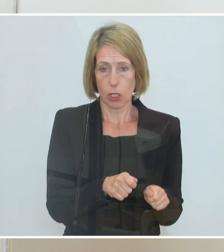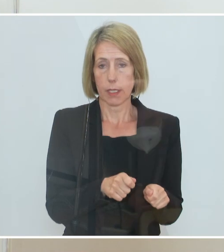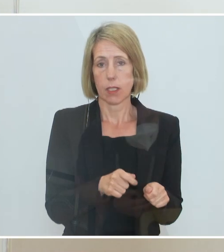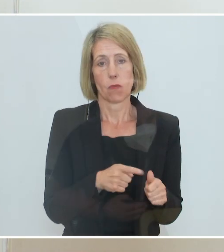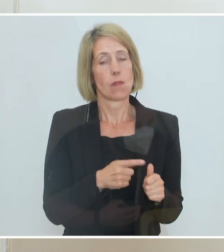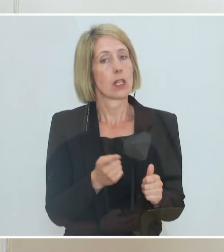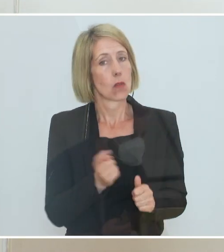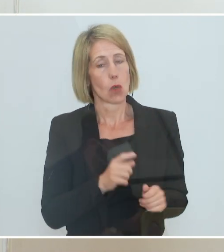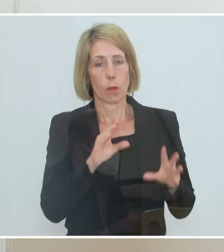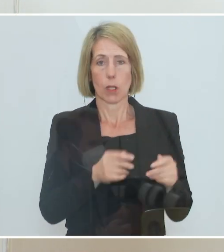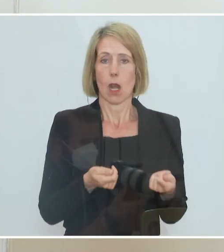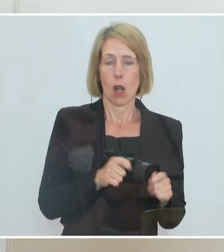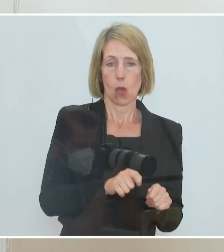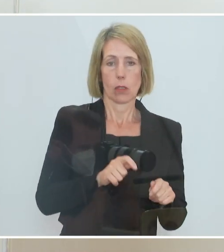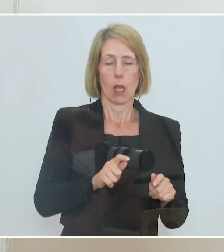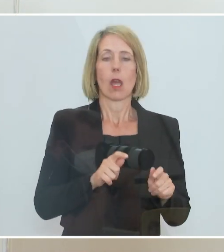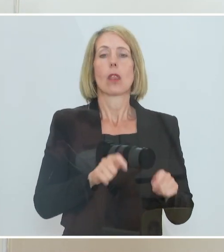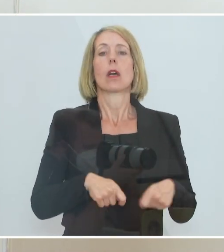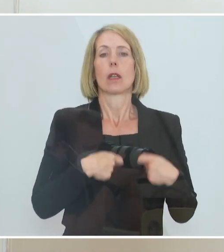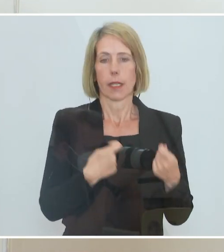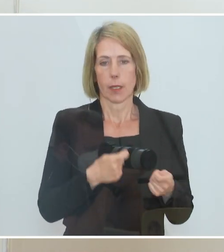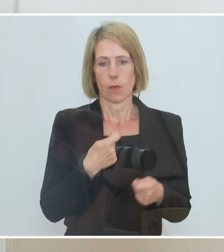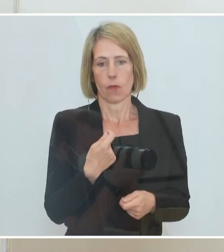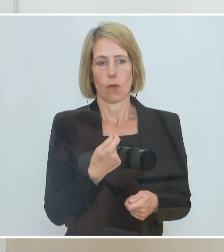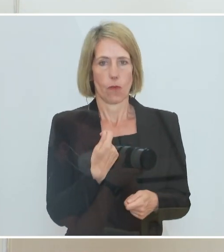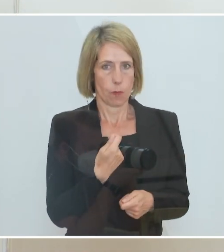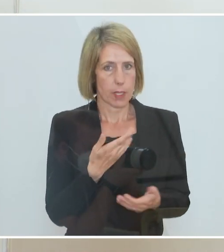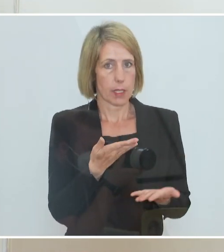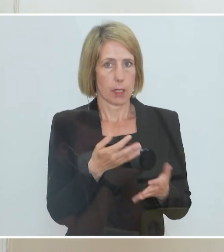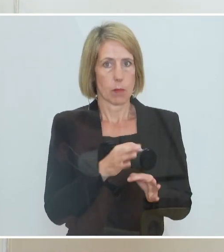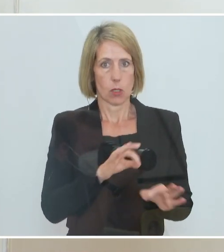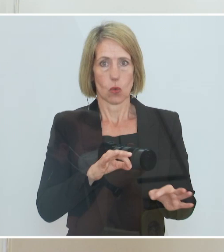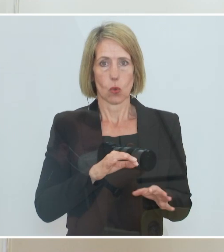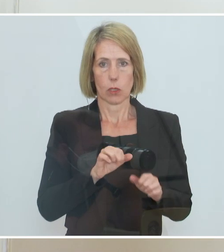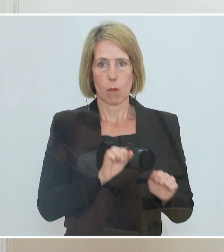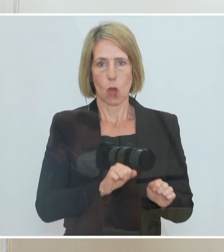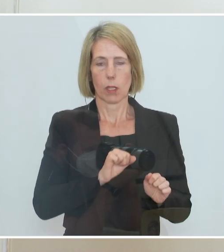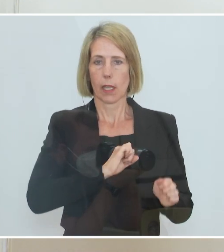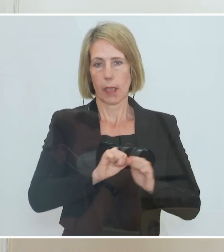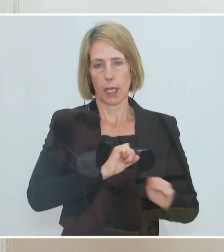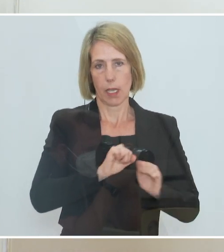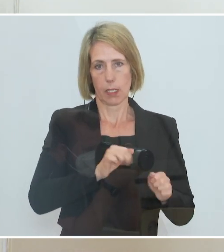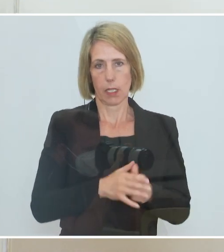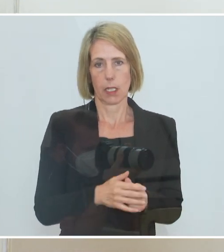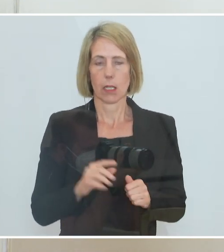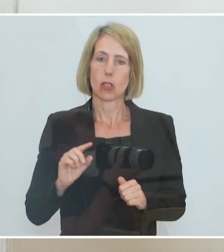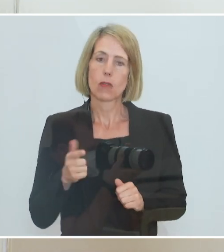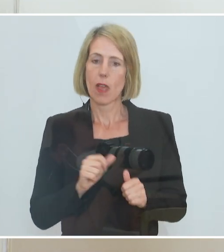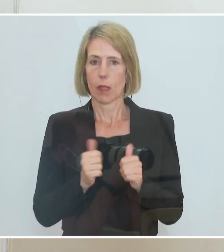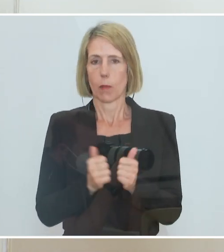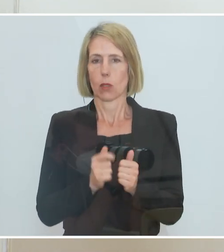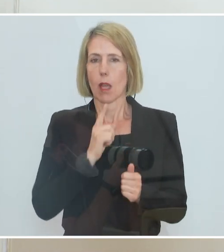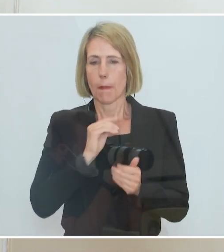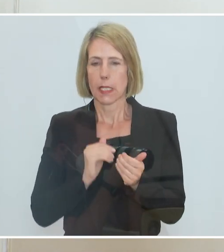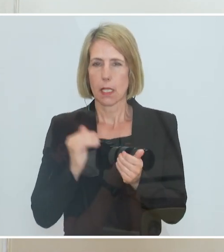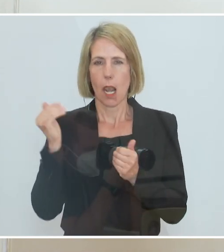gibt, dass es hier eine Möglichkeit gibt, für die Betriebe darauf zu reagieren. Und das zweite Modell aber auch etwas längerfristig